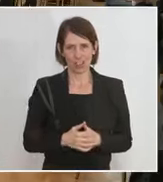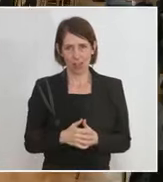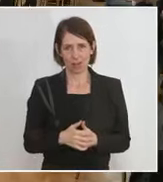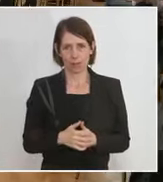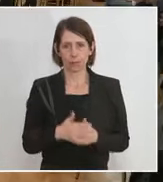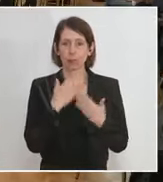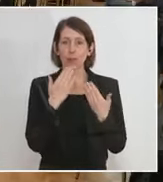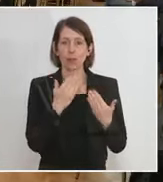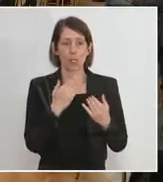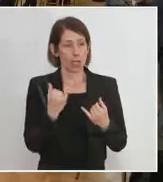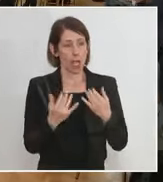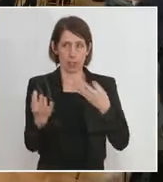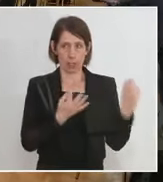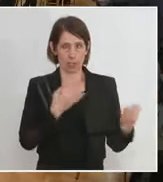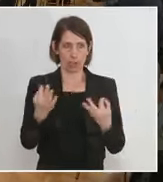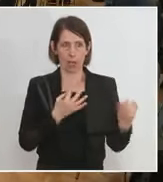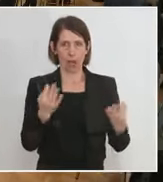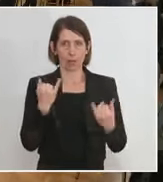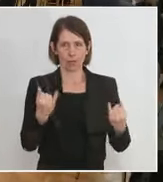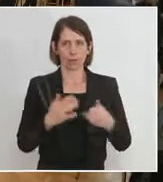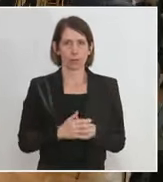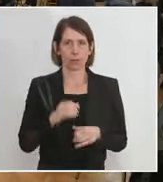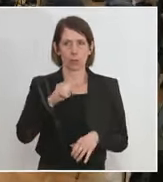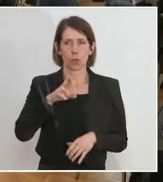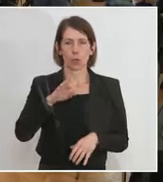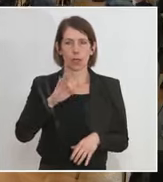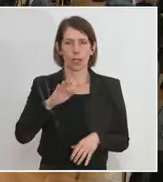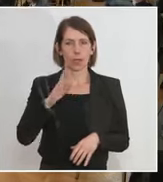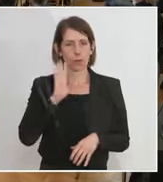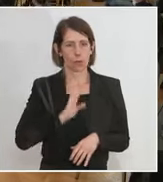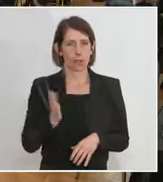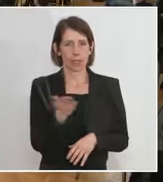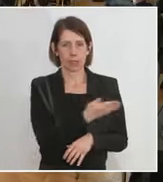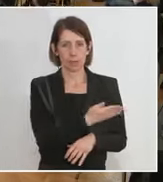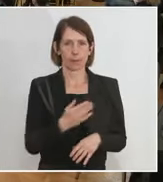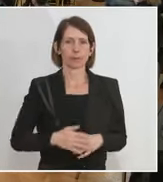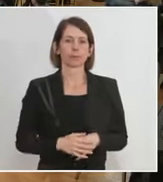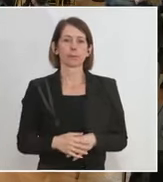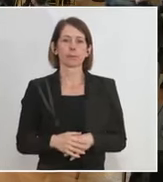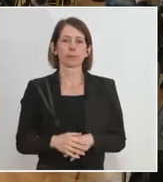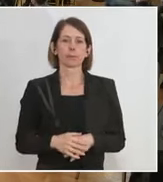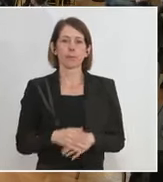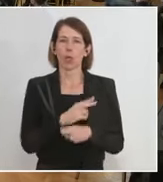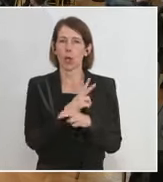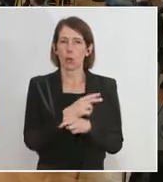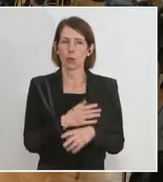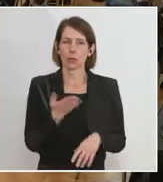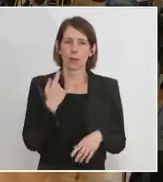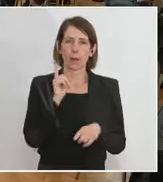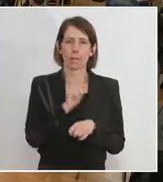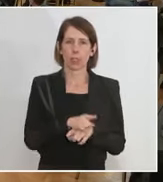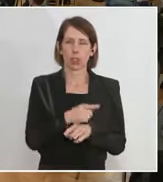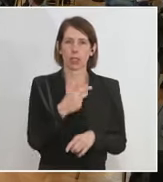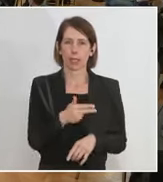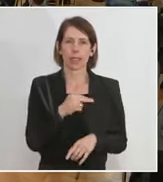Vielen Dank. Wir kommen nun zu Ihren Fragen. Erste Frage, ORF Zeit im Bild. Frau Striebl, bitteschön. Bestellt hat Österreich zwar 30